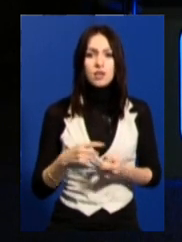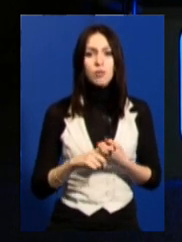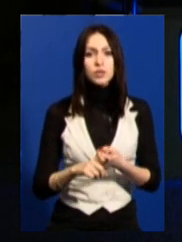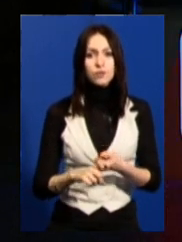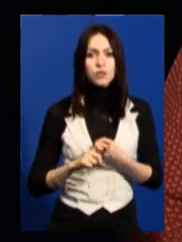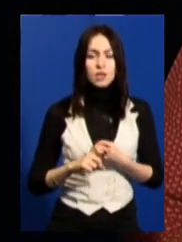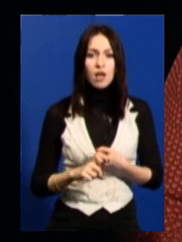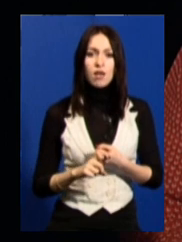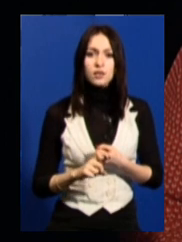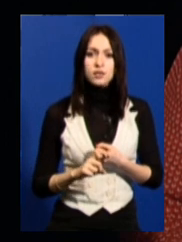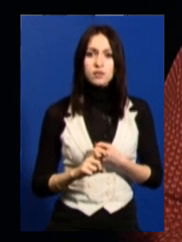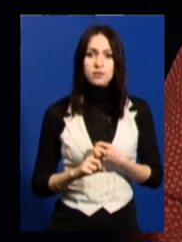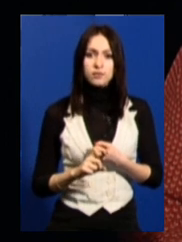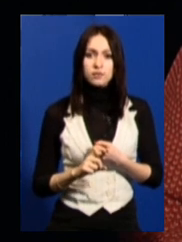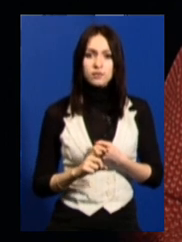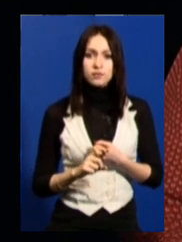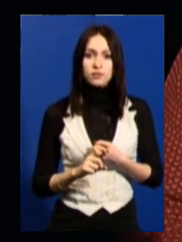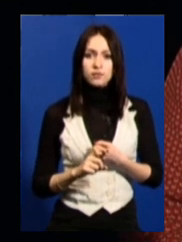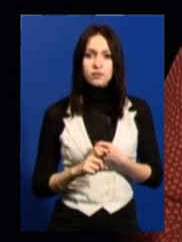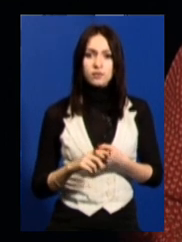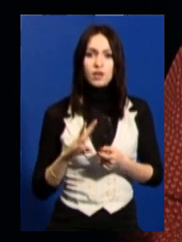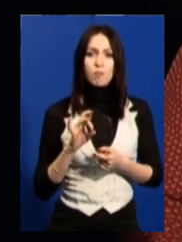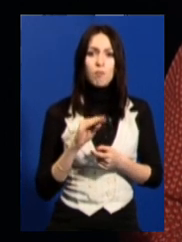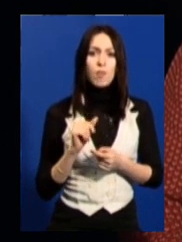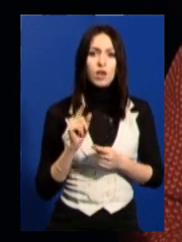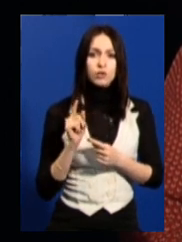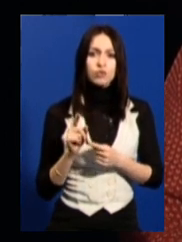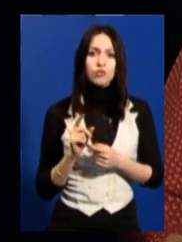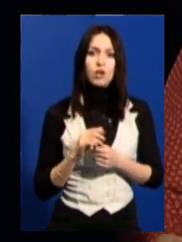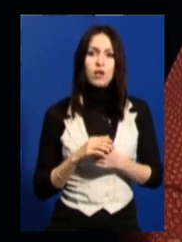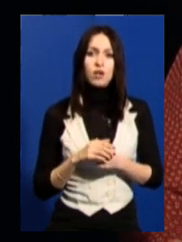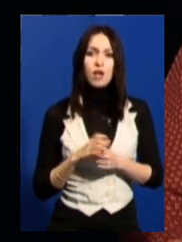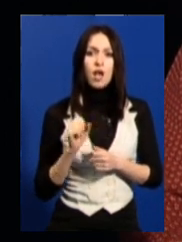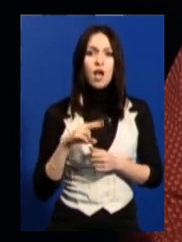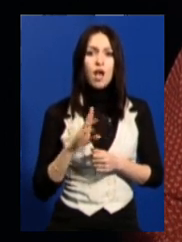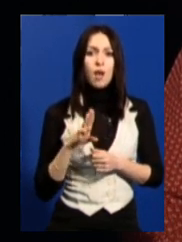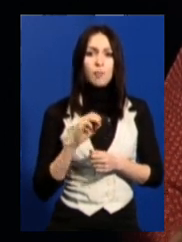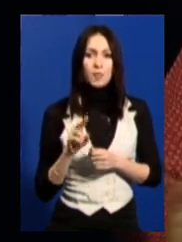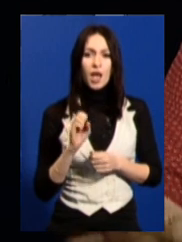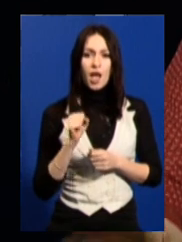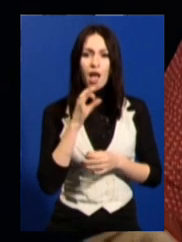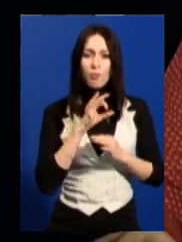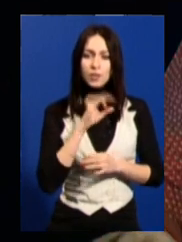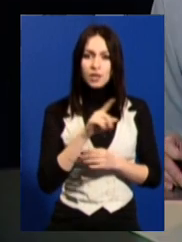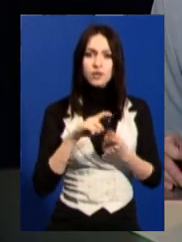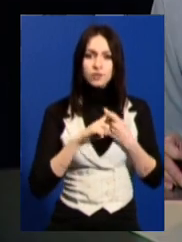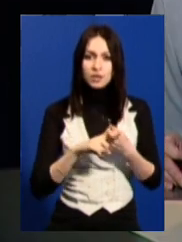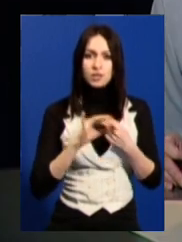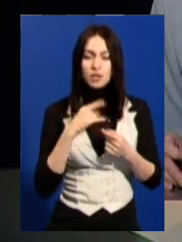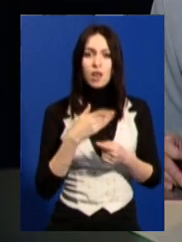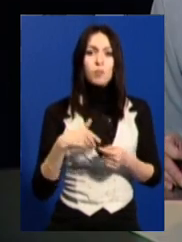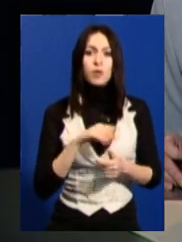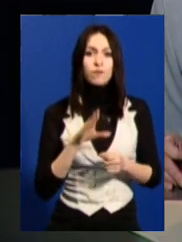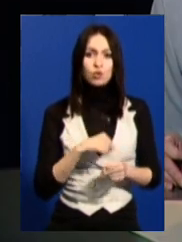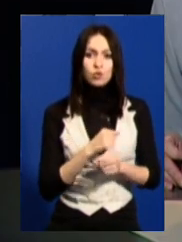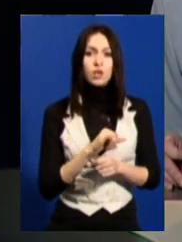мережа аптек і сказала, ми все зробимо. І вони